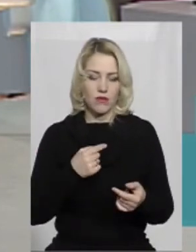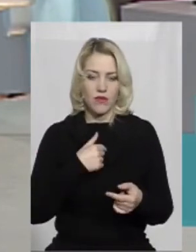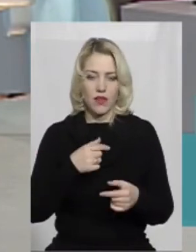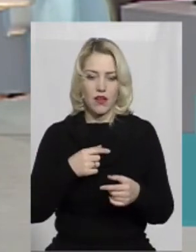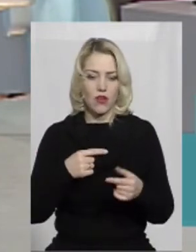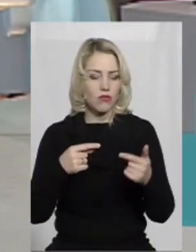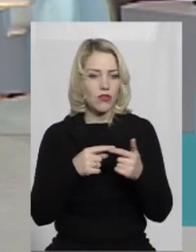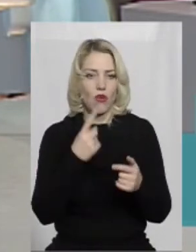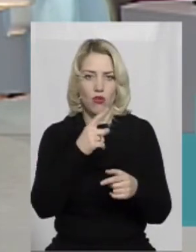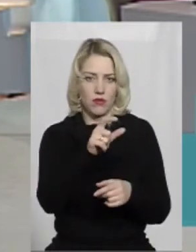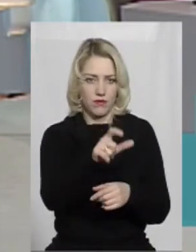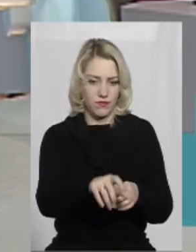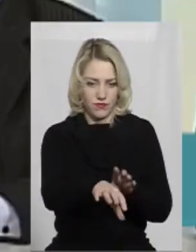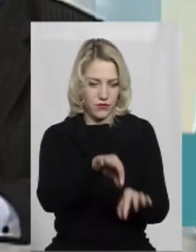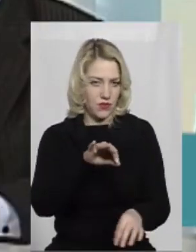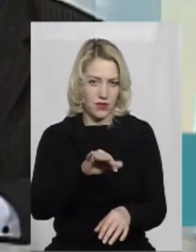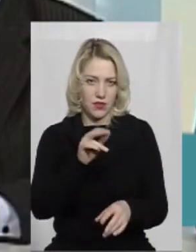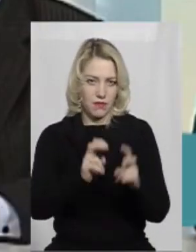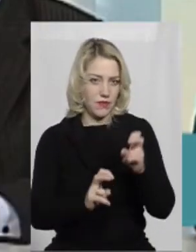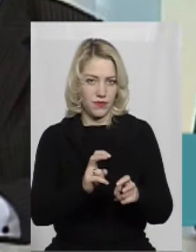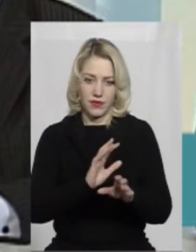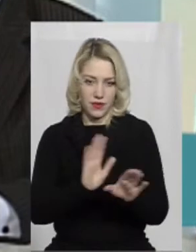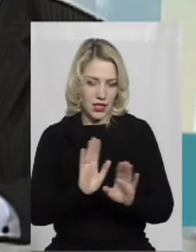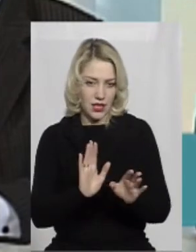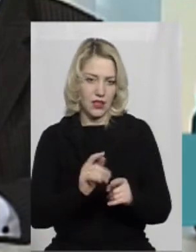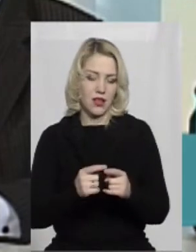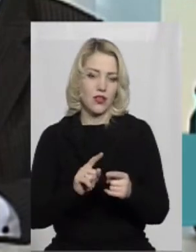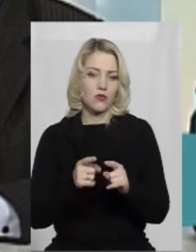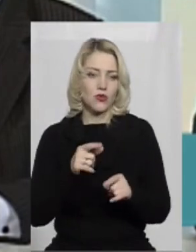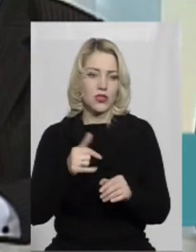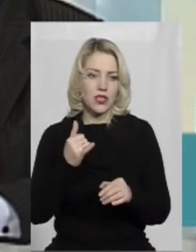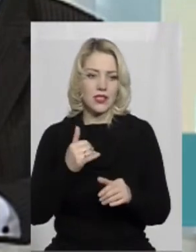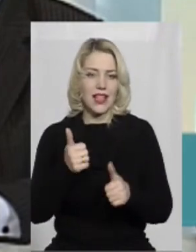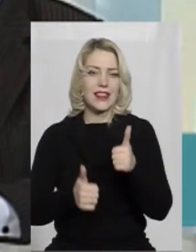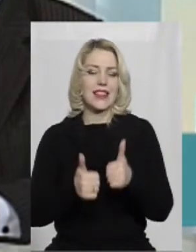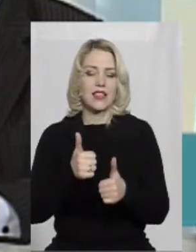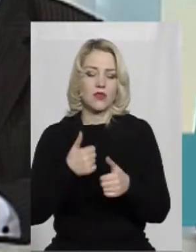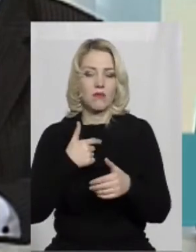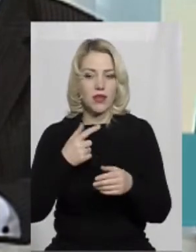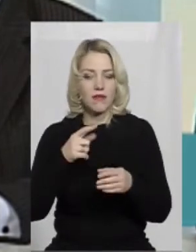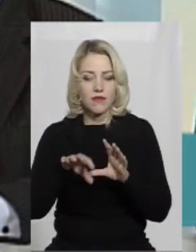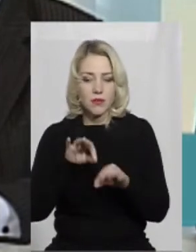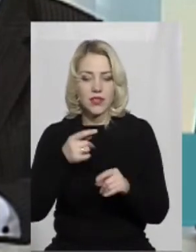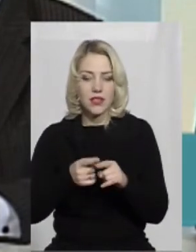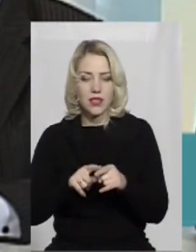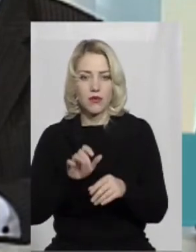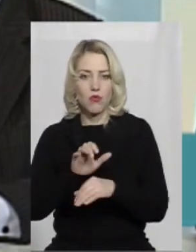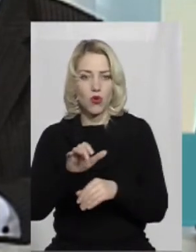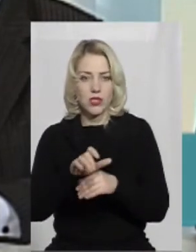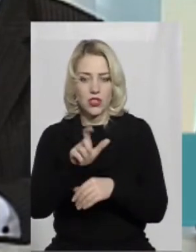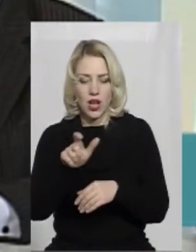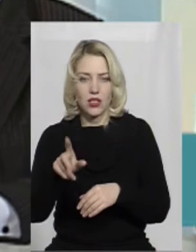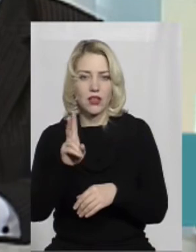іншим, ні, цього не можна казати, тому що зараз популяризовані тендерні закупівлі. Ми надаємо перевагу тим постачальникам, які